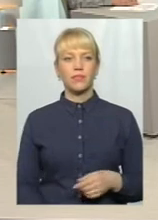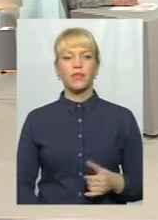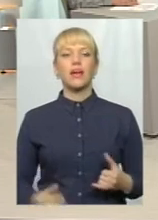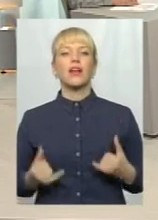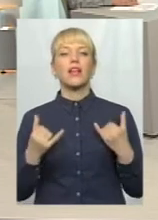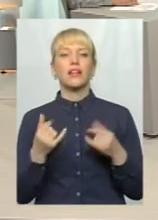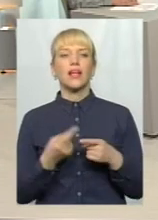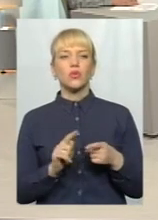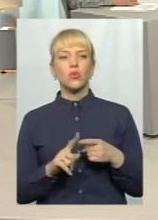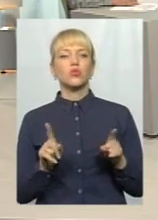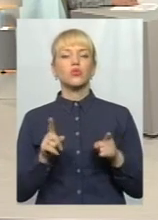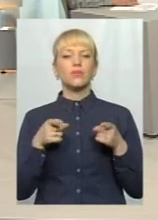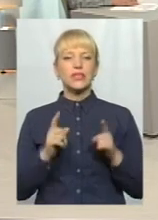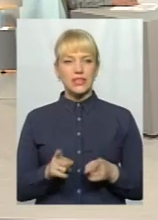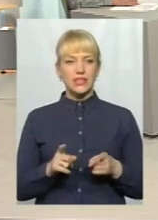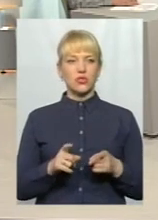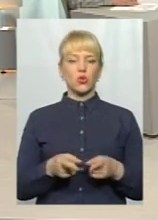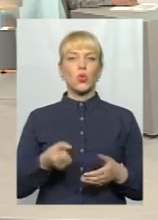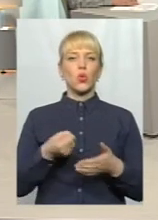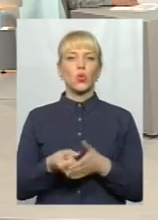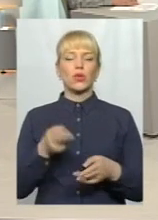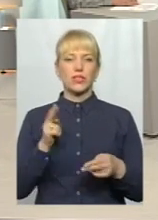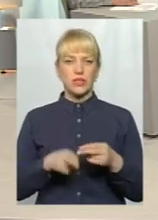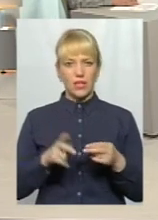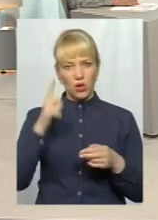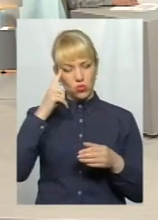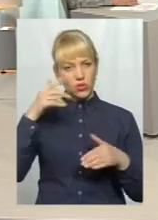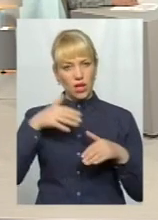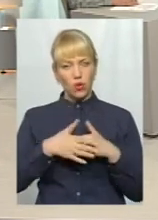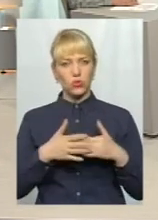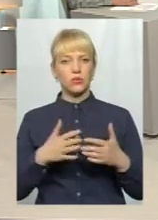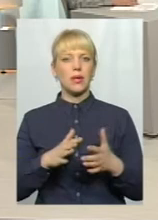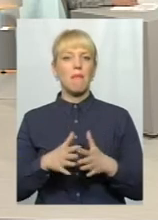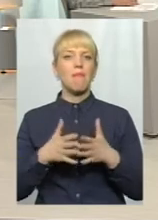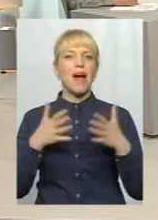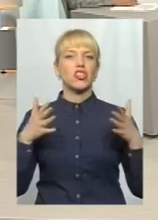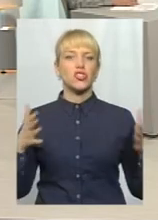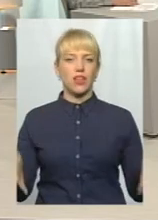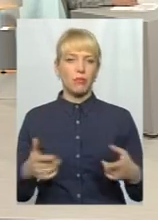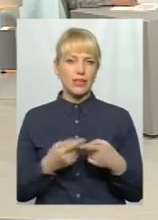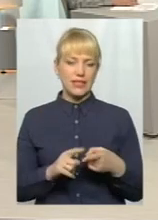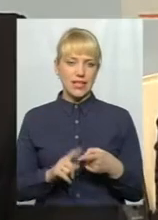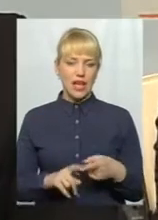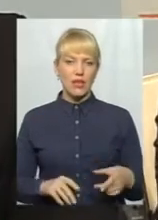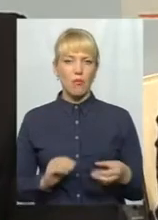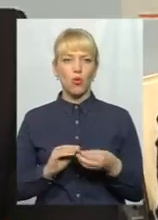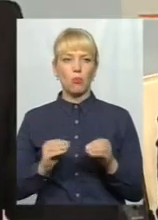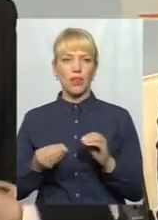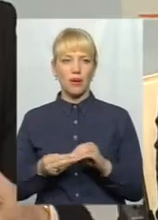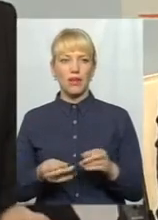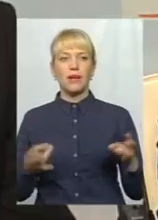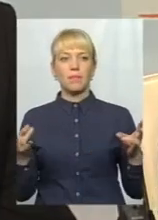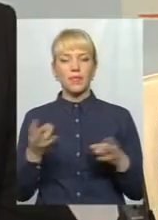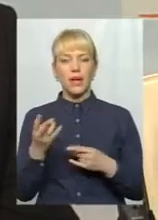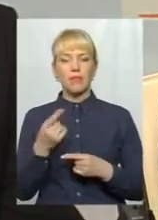дійсно до кінця осягнути масштаб цієї проблеми, напевно, що треба